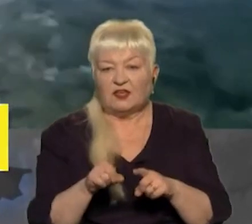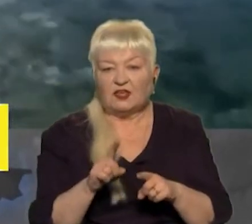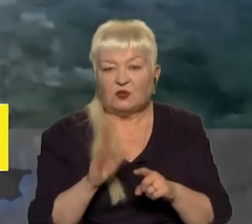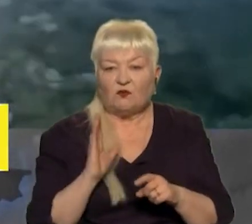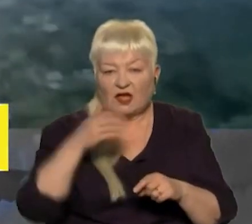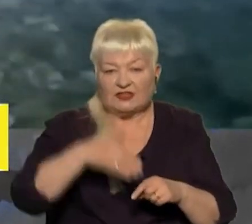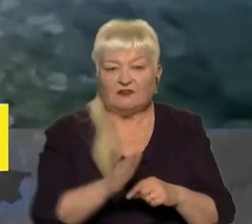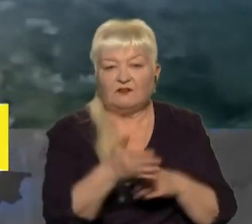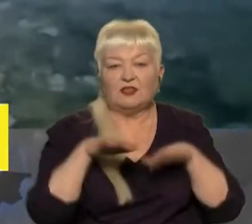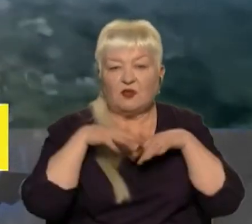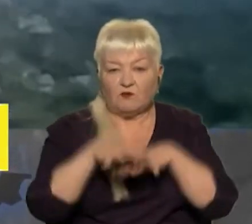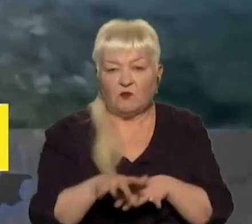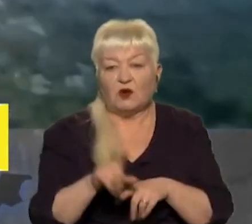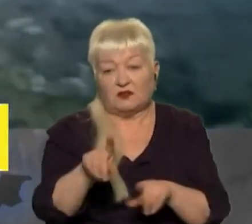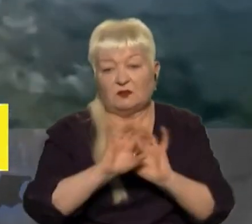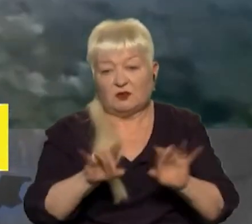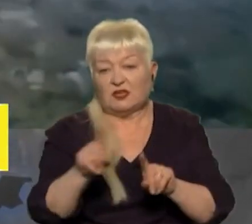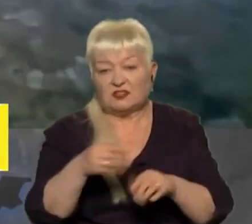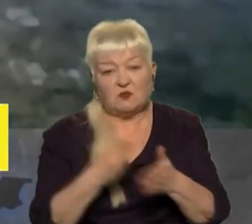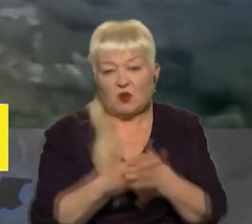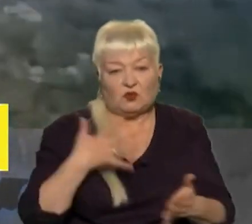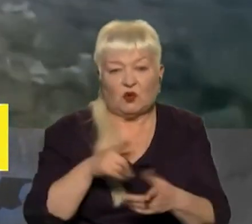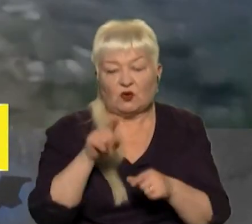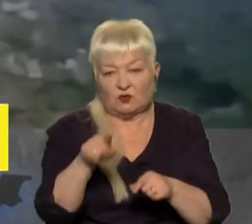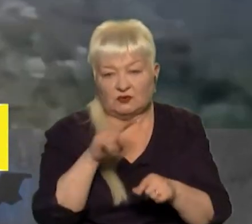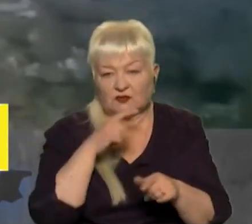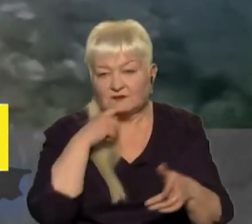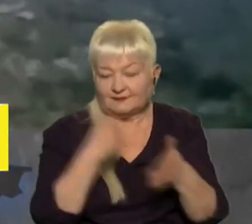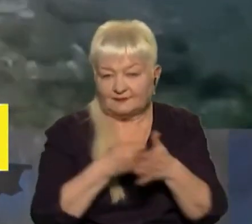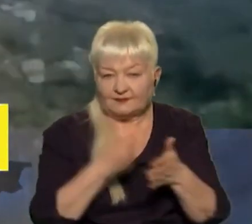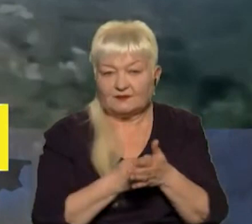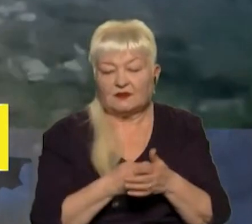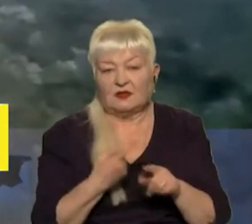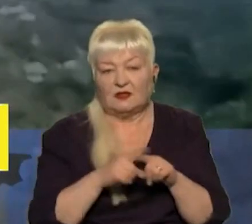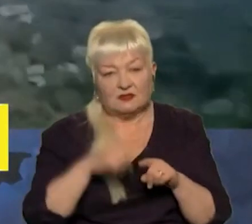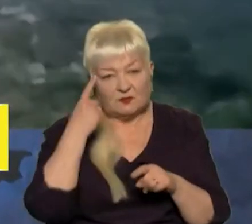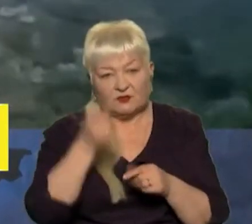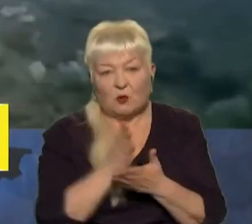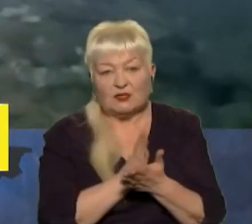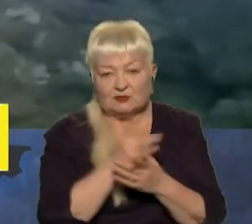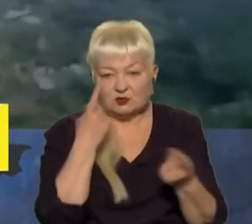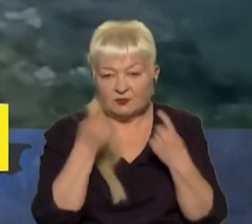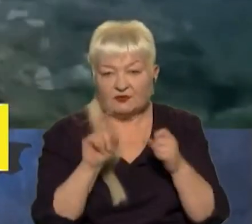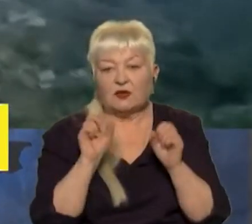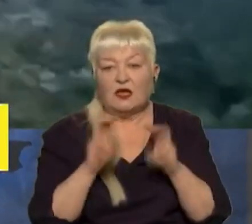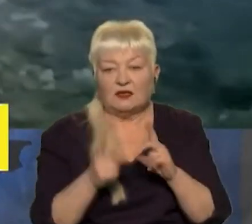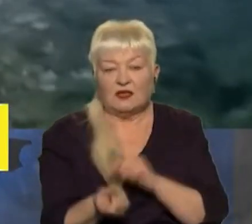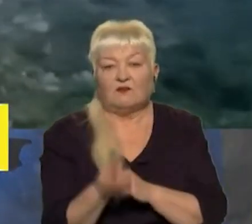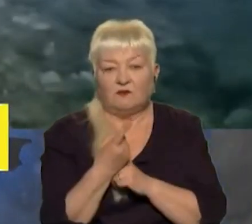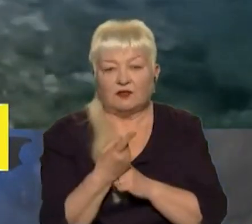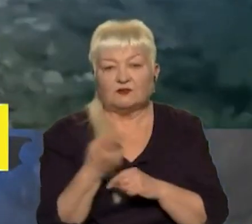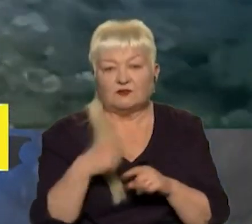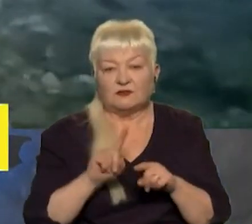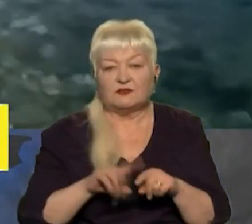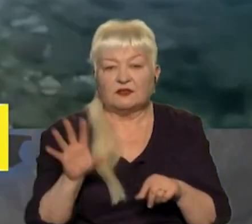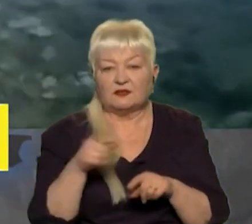чинок тим, що йому дорого їх утримувати. Відео виклала у Фейсбук Українська служба інформації. Як виявилось, савці розважали